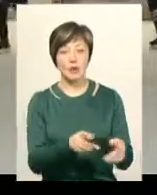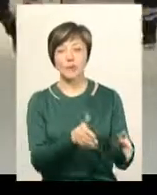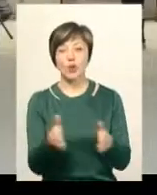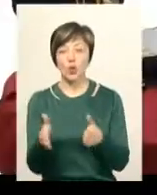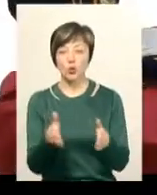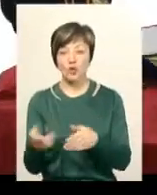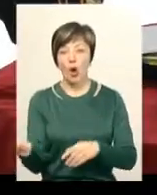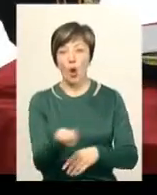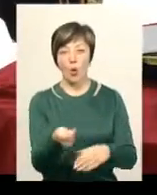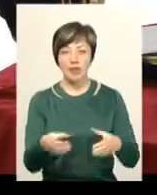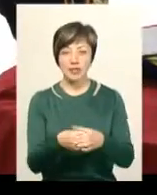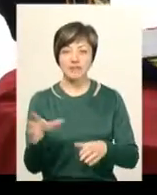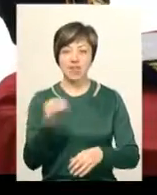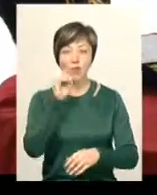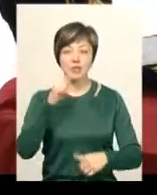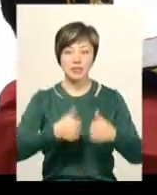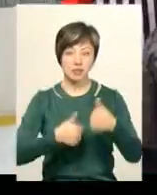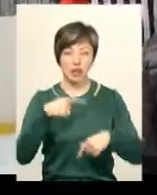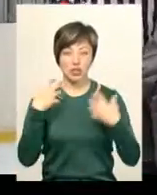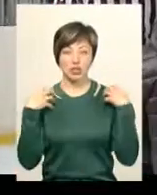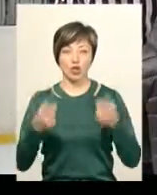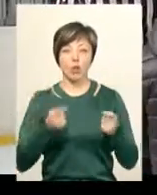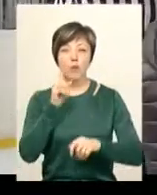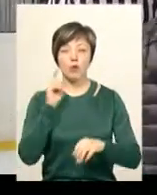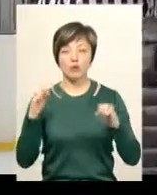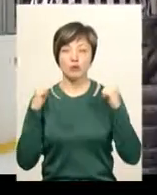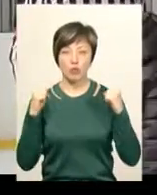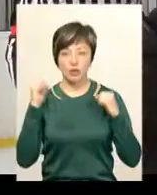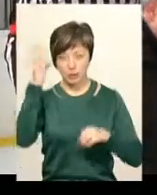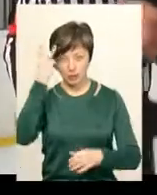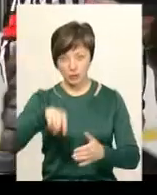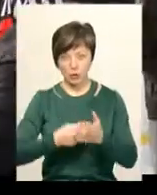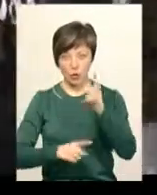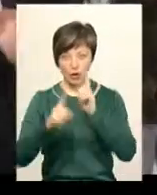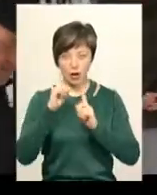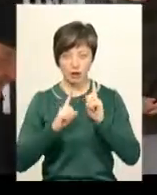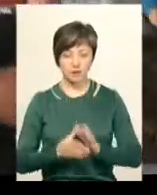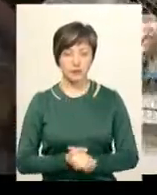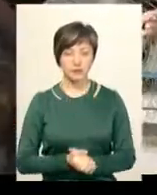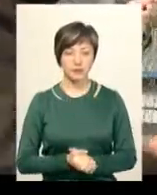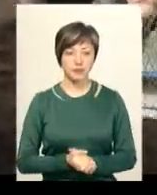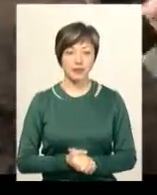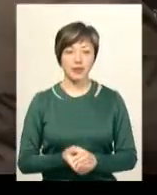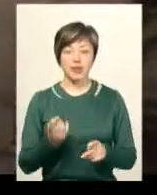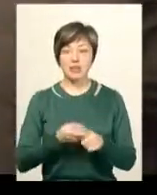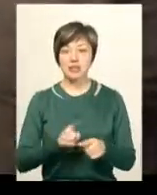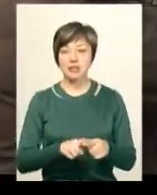хокеїстів до всеукраїнських змагань, зазначає начальник управління молоді та спорту Хмельницької міської ради Сергій Ремез. На цей турнір запрошуються